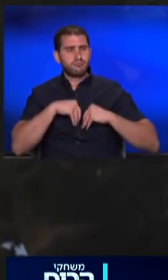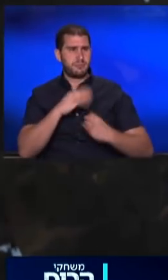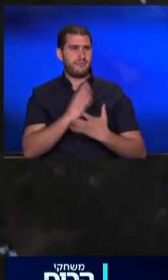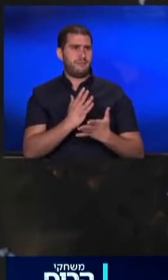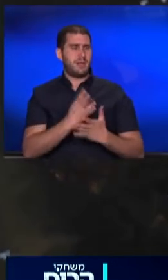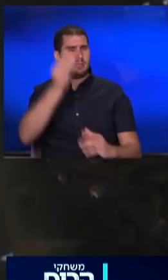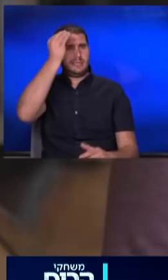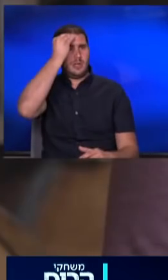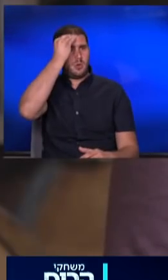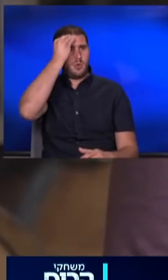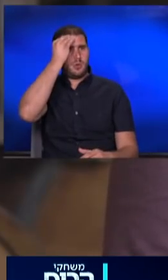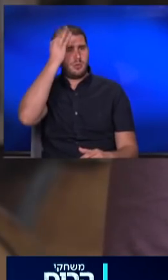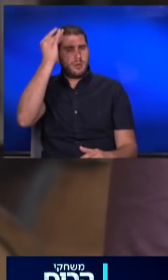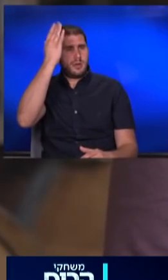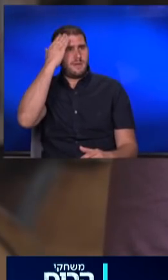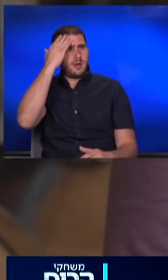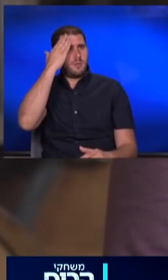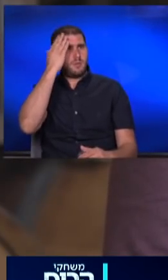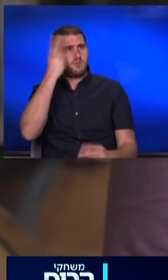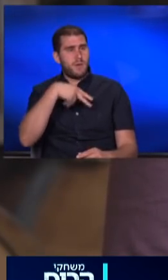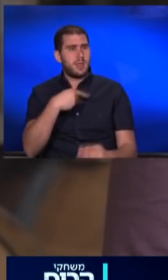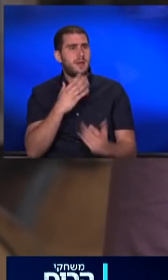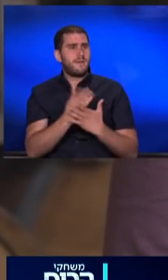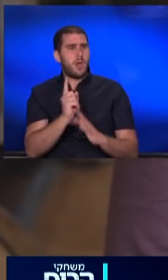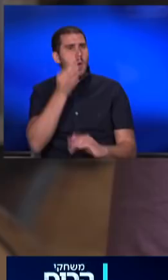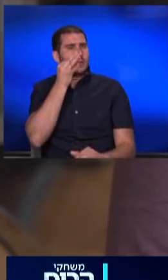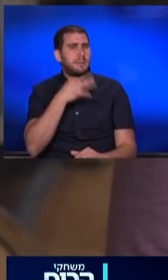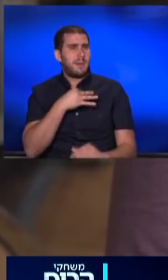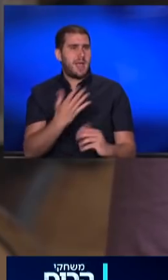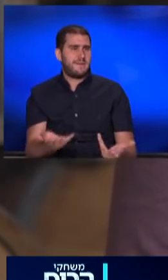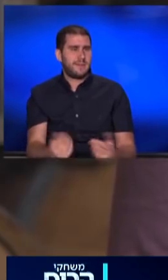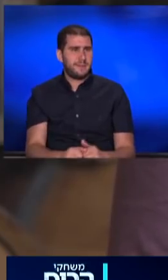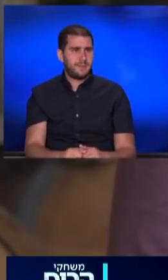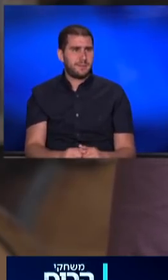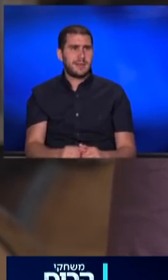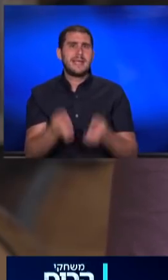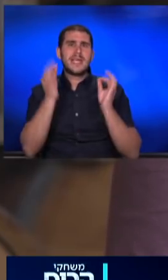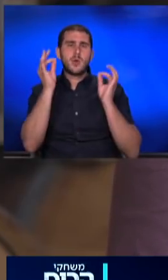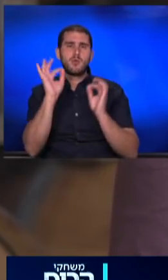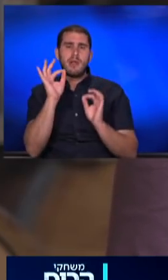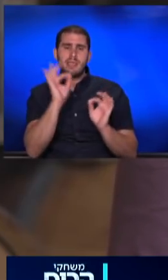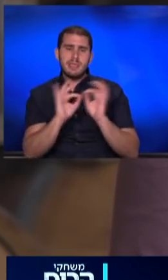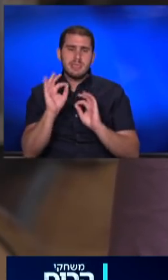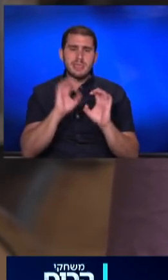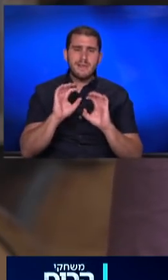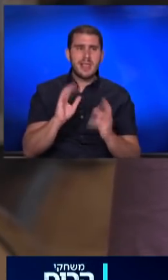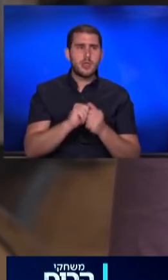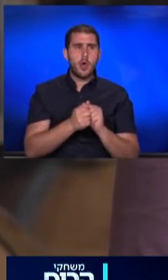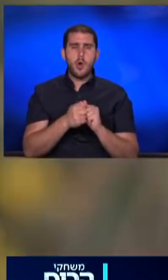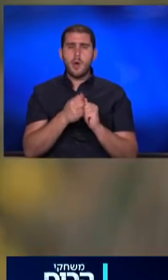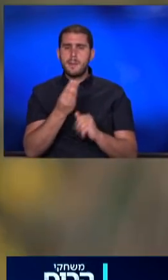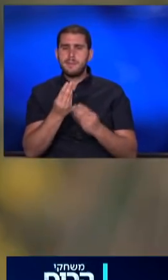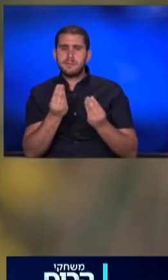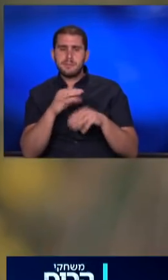נכנס לזכרונות, זה כאילו מובן מאליו, אז אנחנו לא שמים לב בהכרח לייחודיות של כבלין או יסף